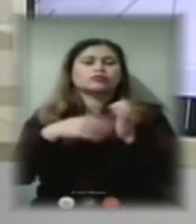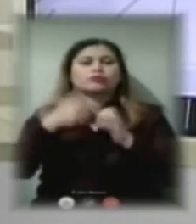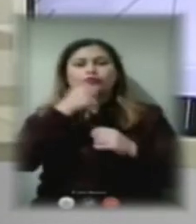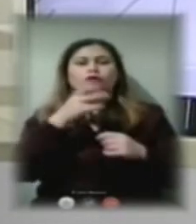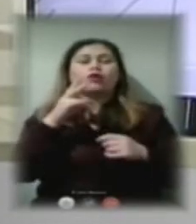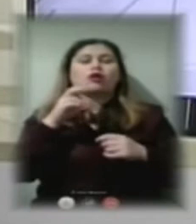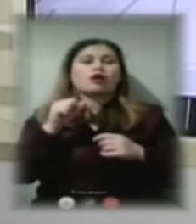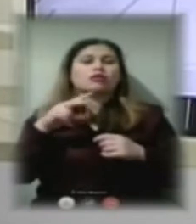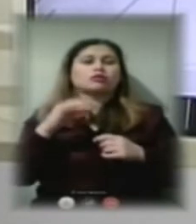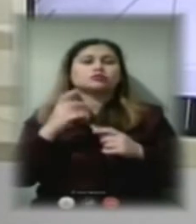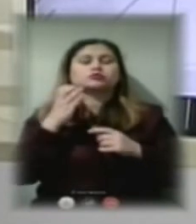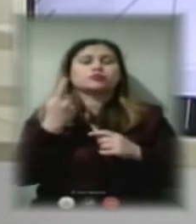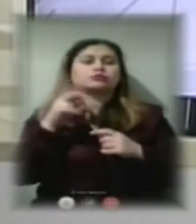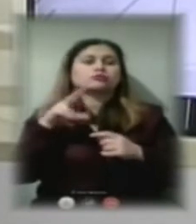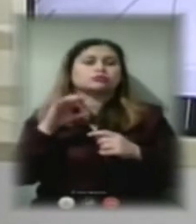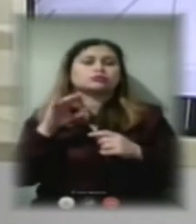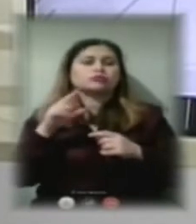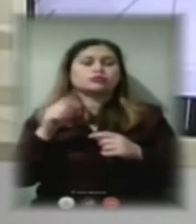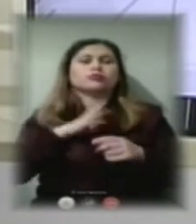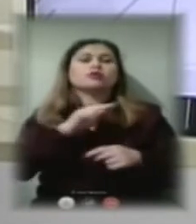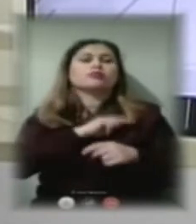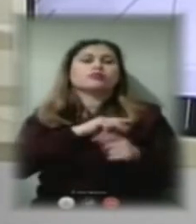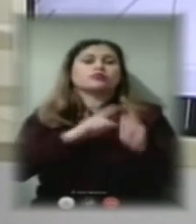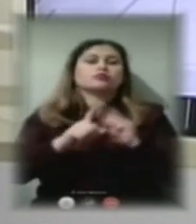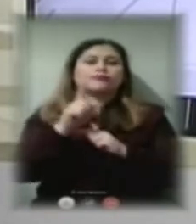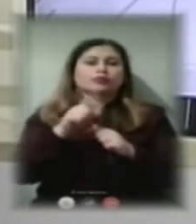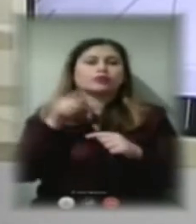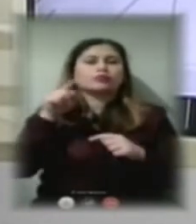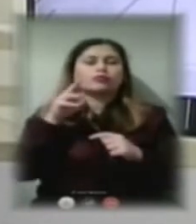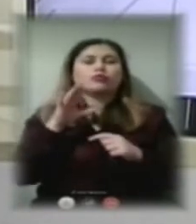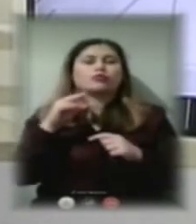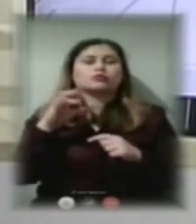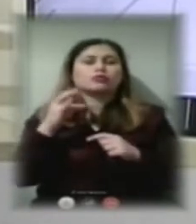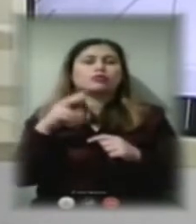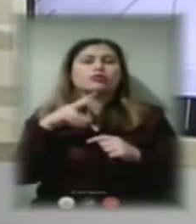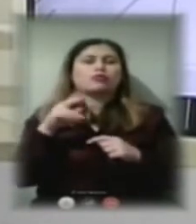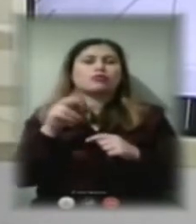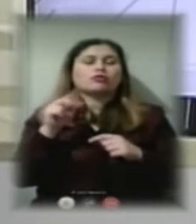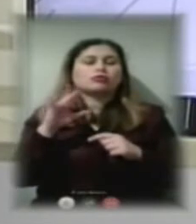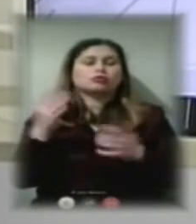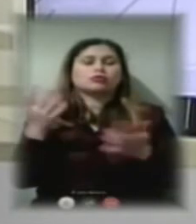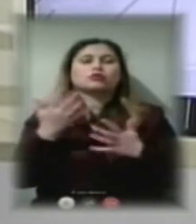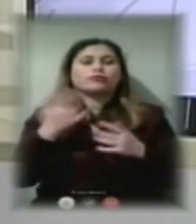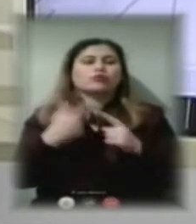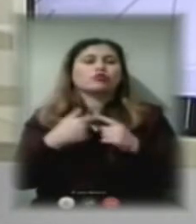листопада запрацювали ті котельні локальні, яких у нас